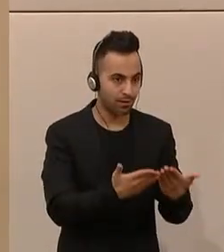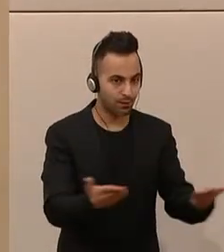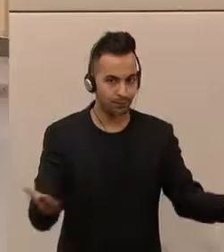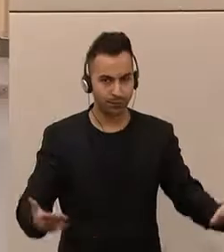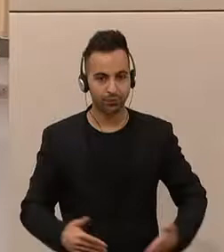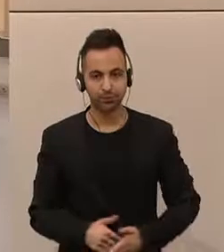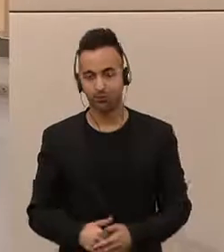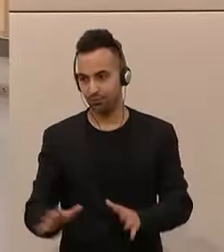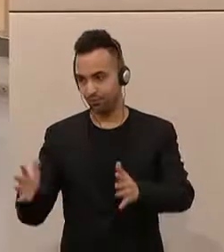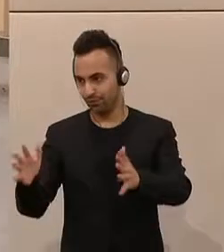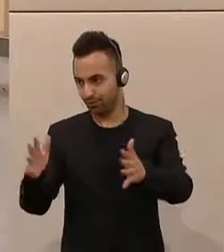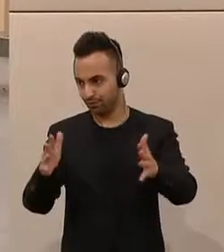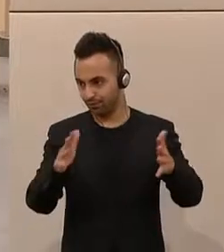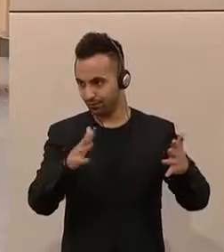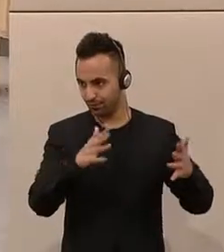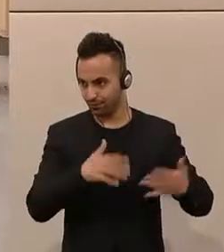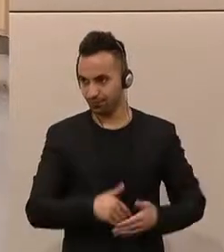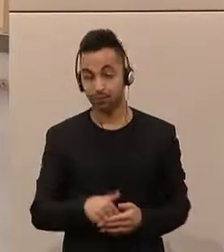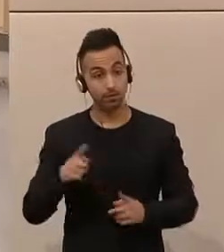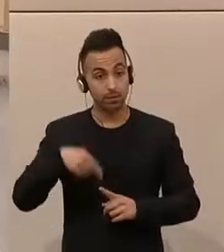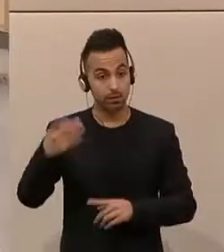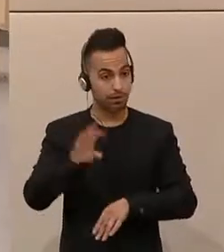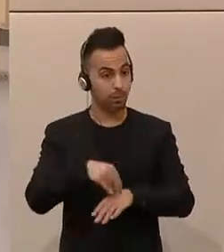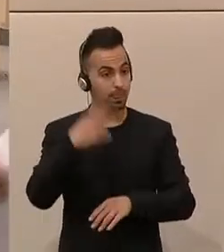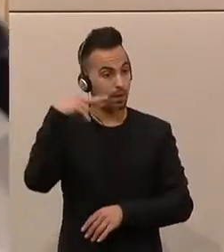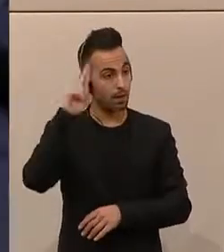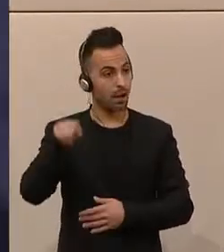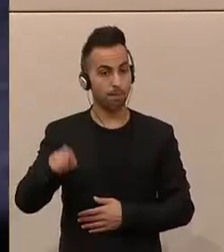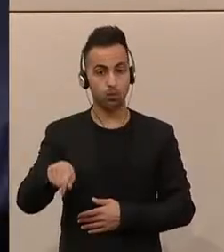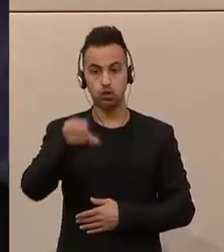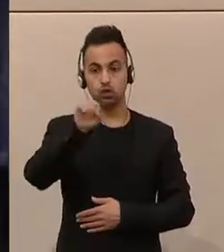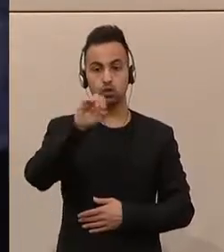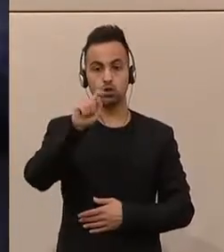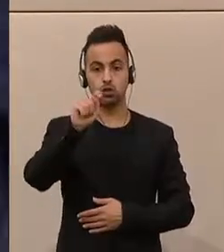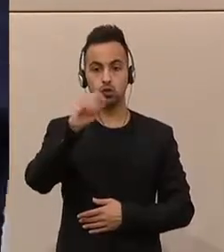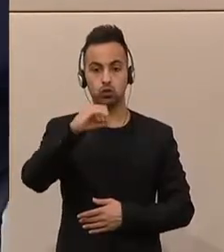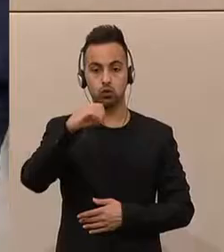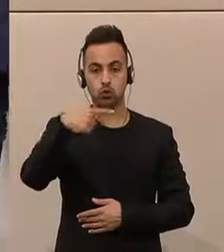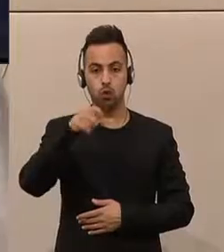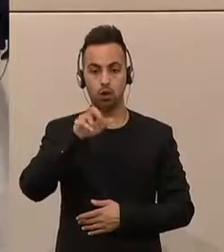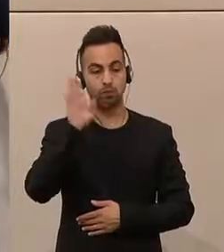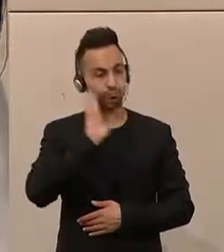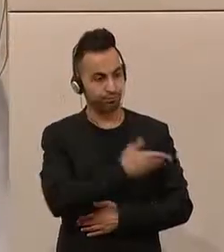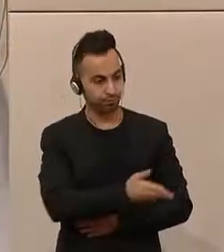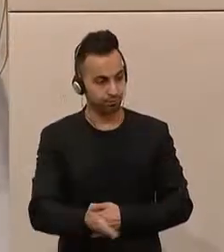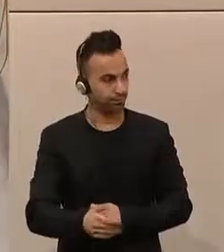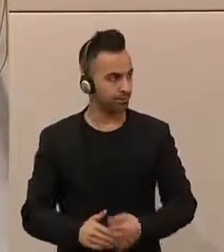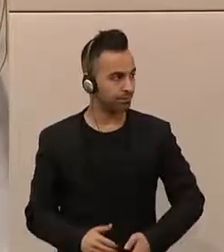Die Mindestsicherung dürfe keinen Anreiz für die Zuwanderung in unser Sozialsystem darstellen, so Christoph Zaritz von der ÖVP.